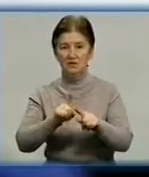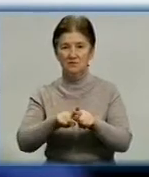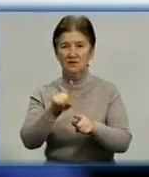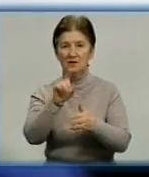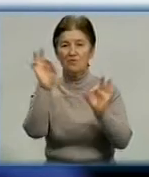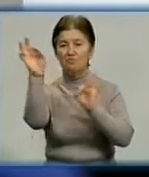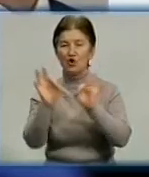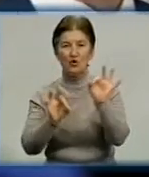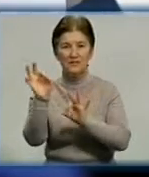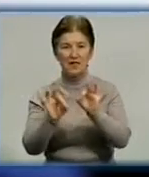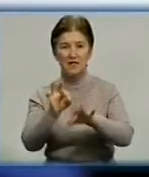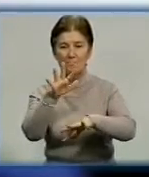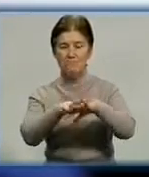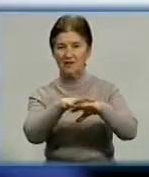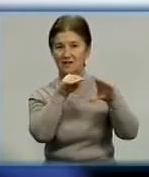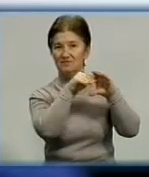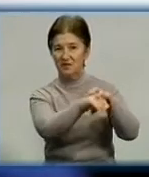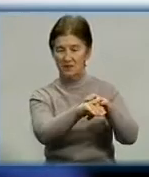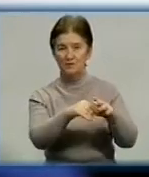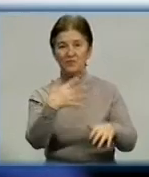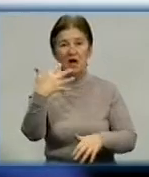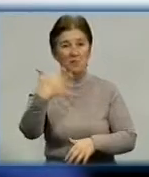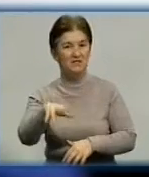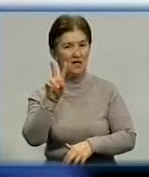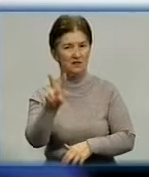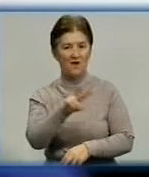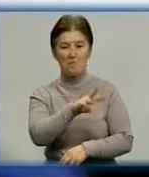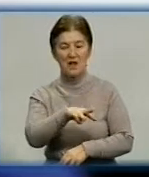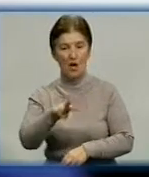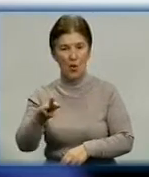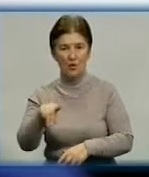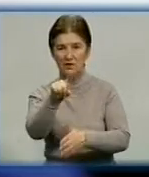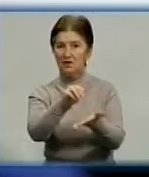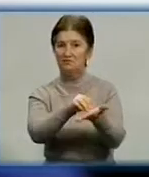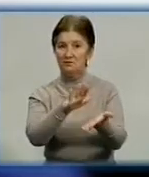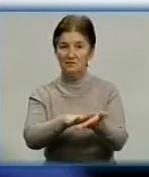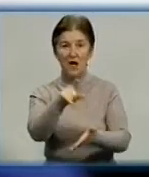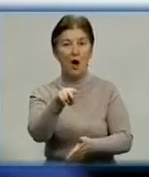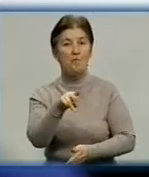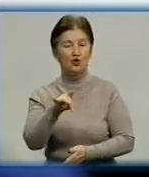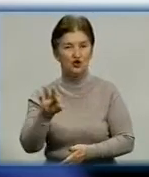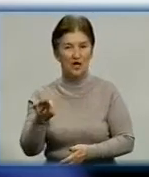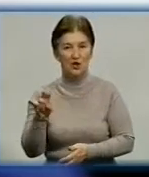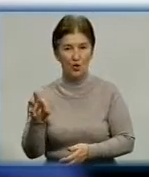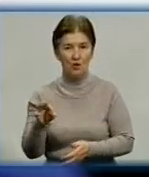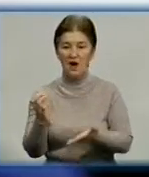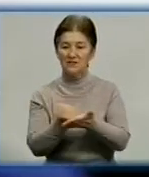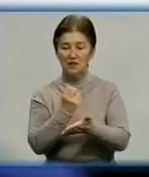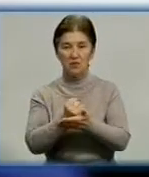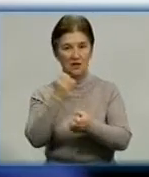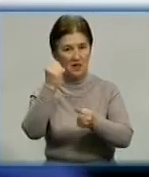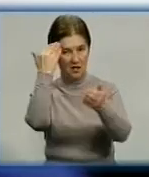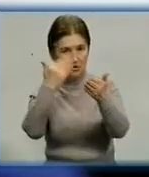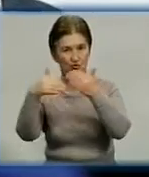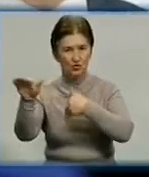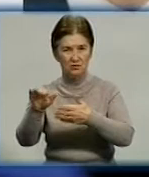та проценти від банківських розрахунків. Майже 52 мільйони гривень задекларував Петро Порошенко. Переважна більшість зароблена на відчужені ціних